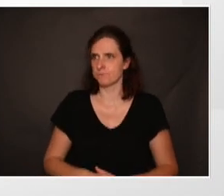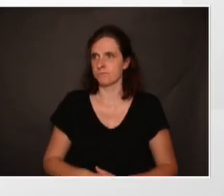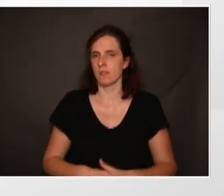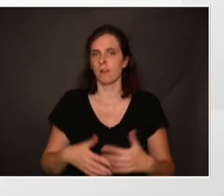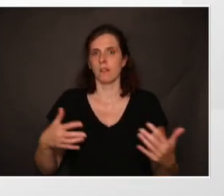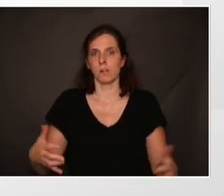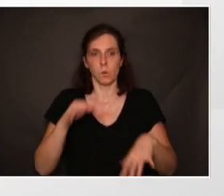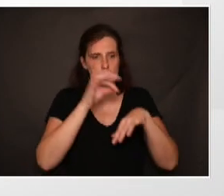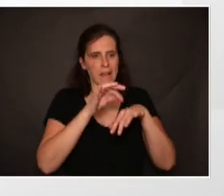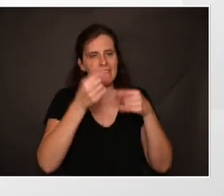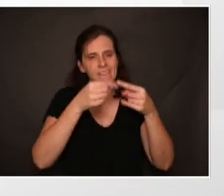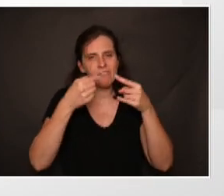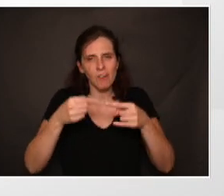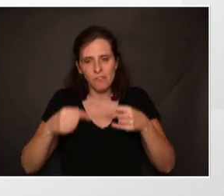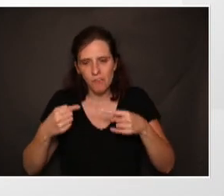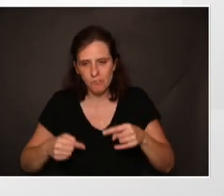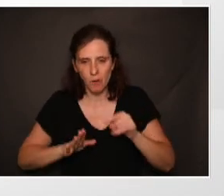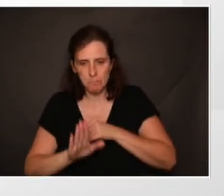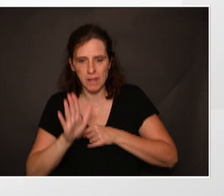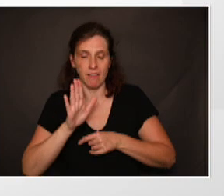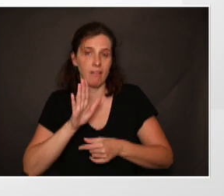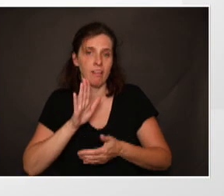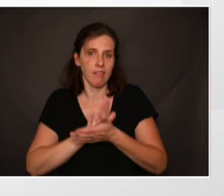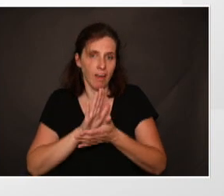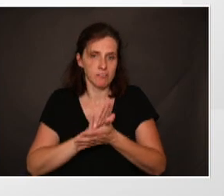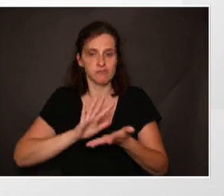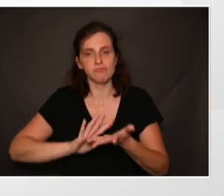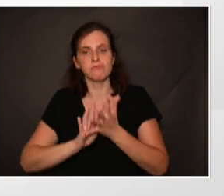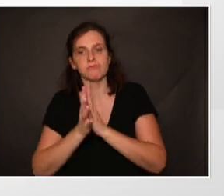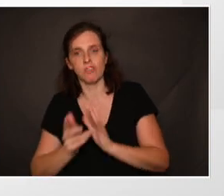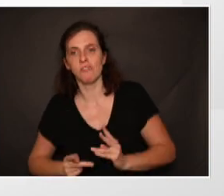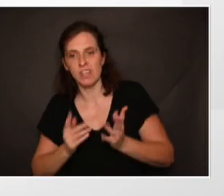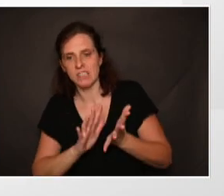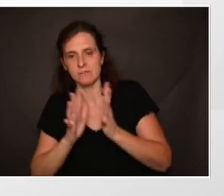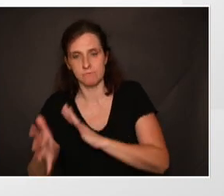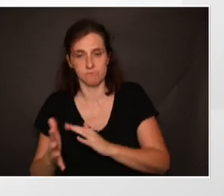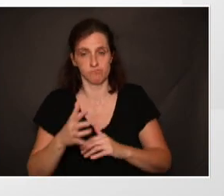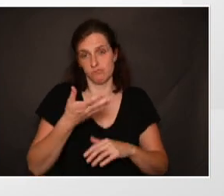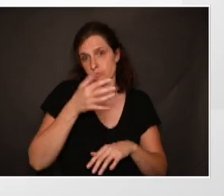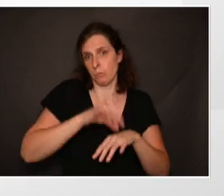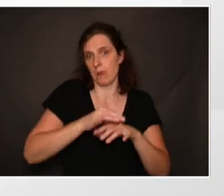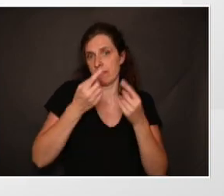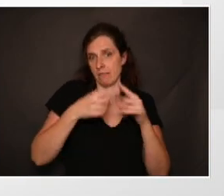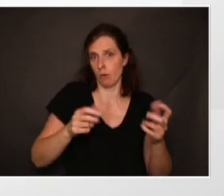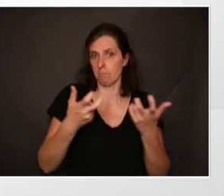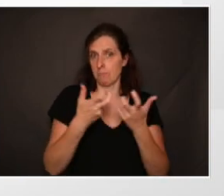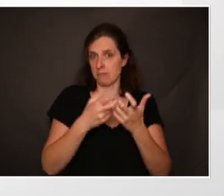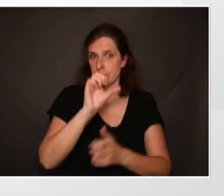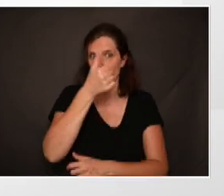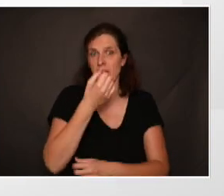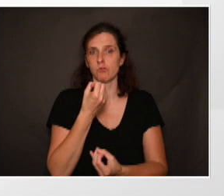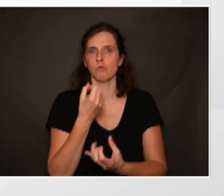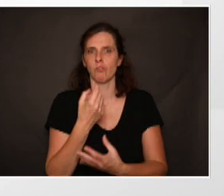C'est différentes pathologies que l'on peut développer au cours de sa vie. Ce sont différentes pathologies. La première, c'est une pathologie assez